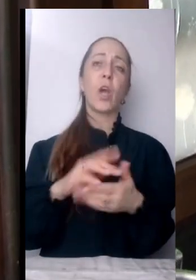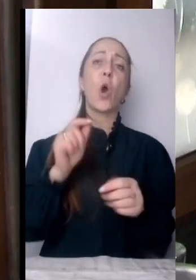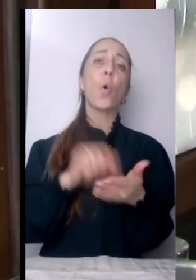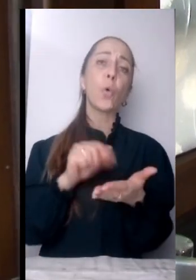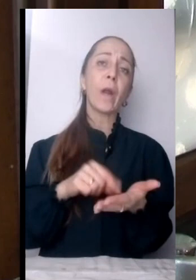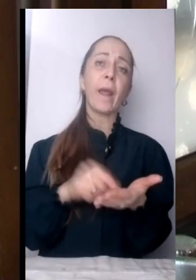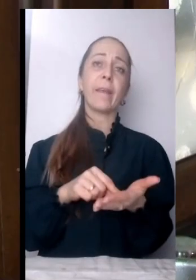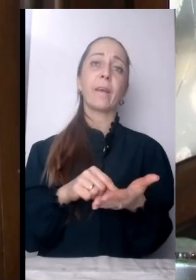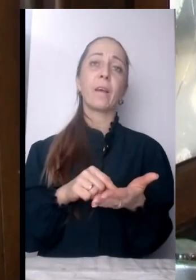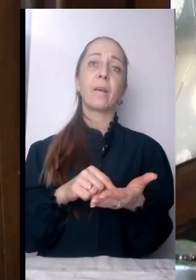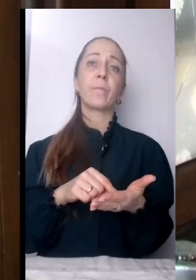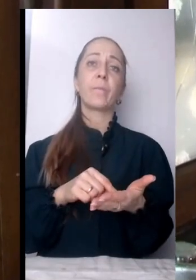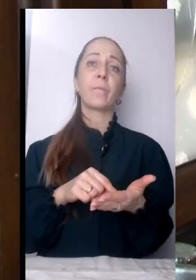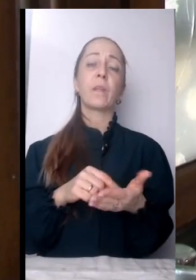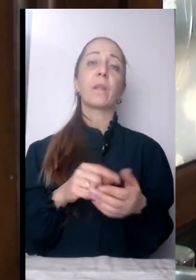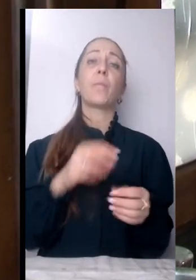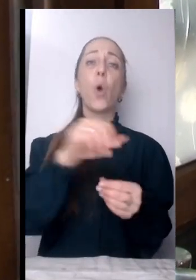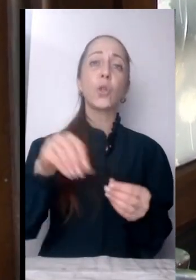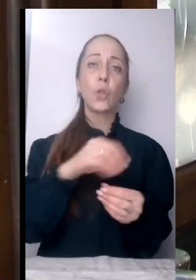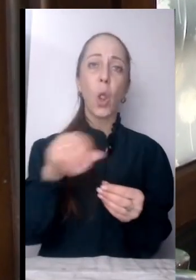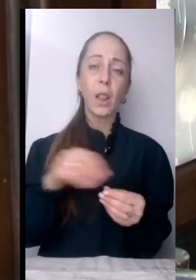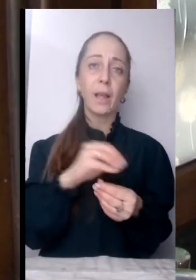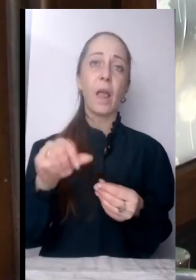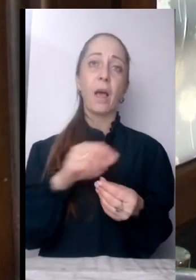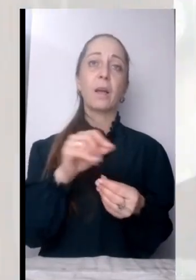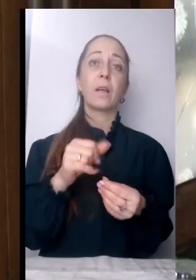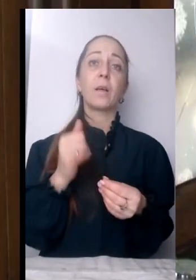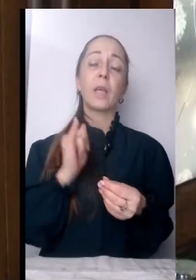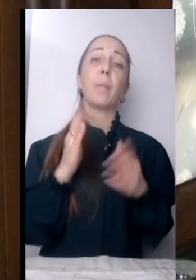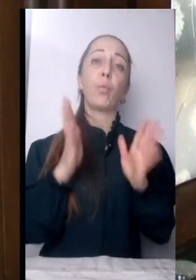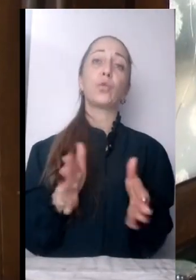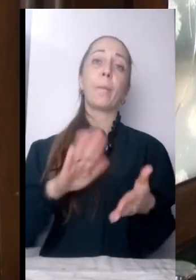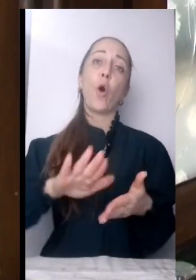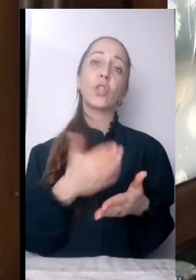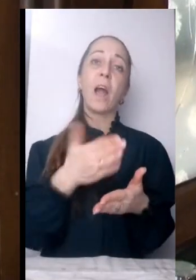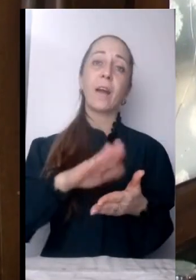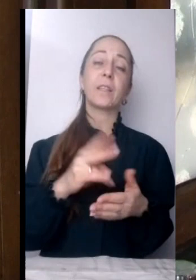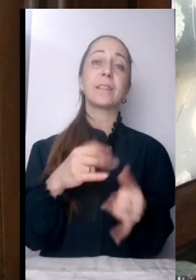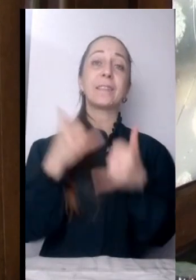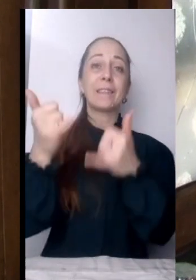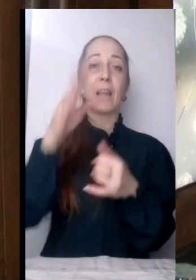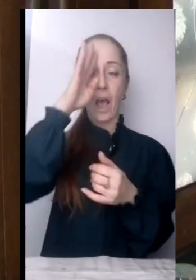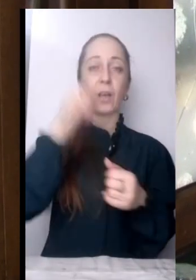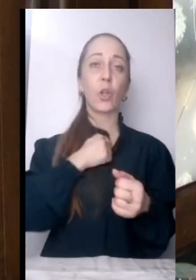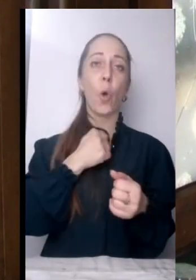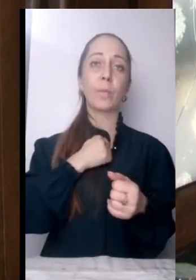посолюємо приправою і будемо жарити виховці. Дома сидіть і бояться.